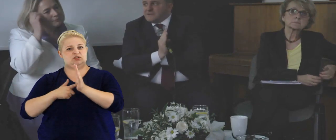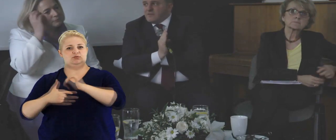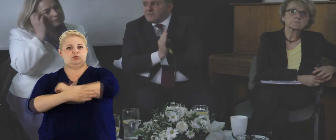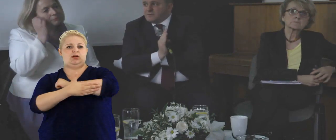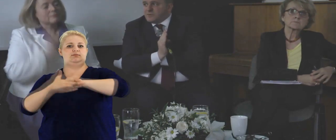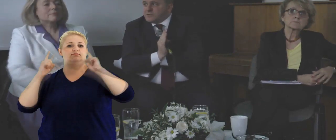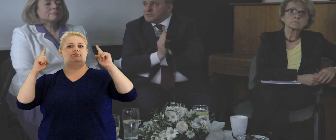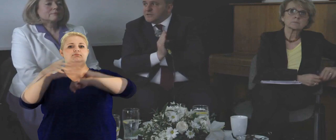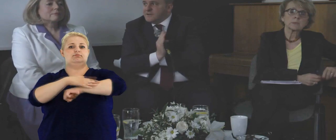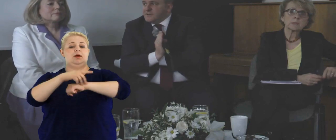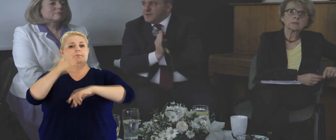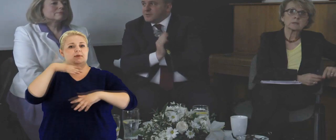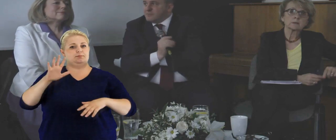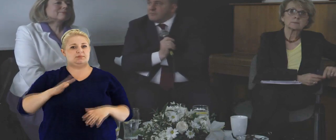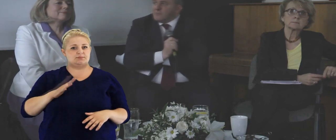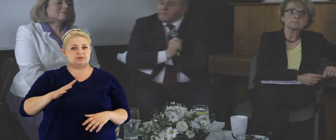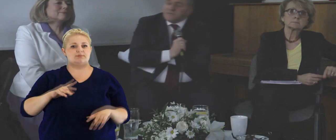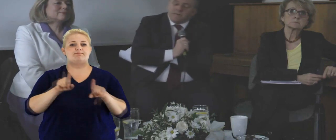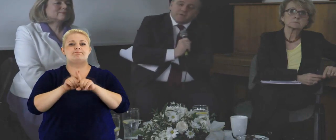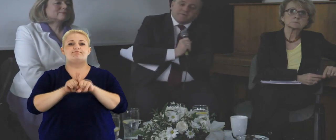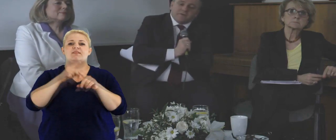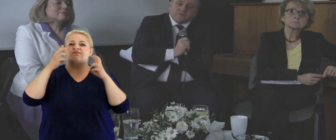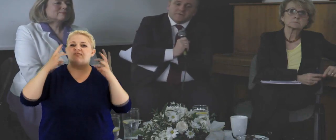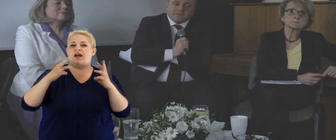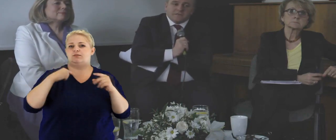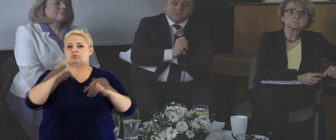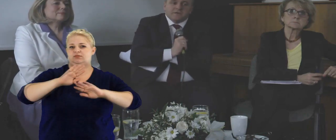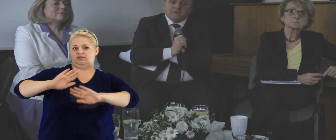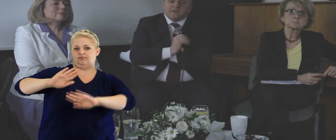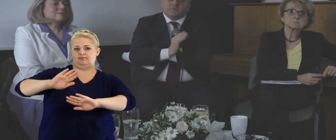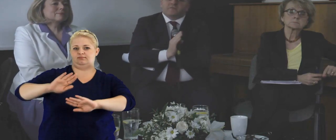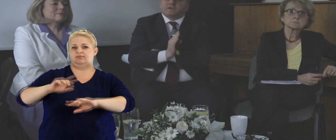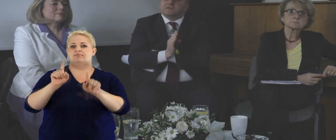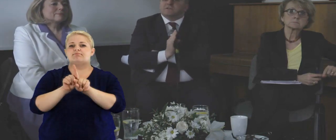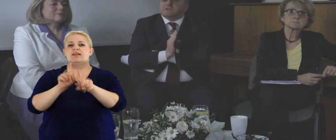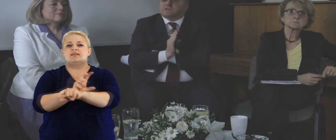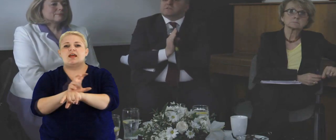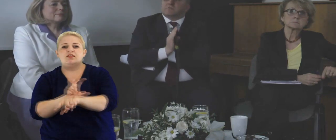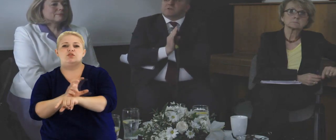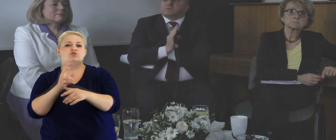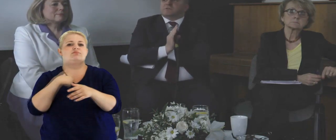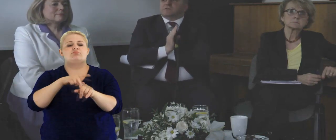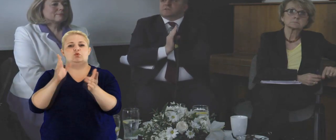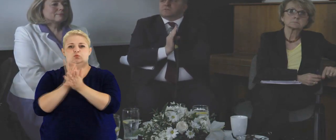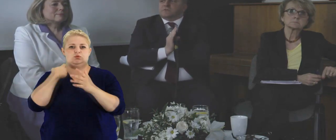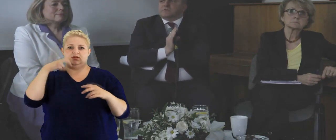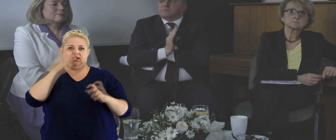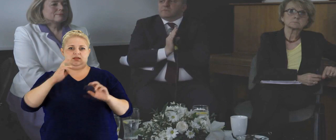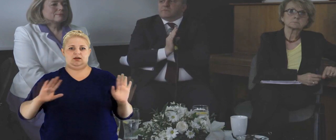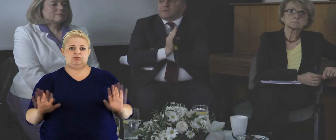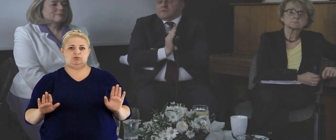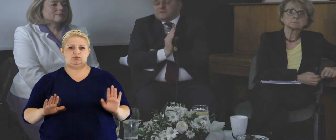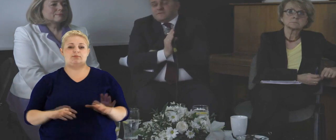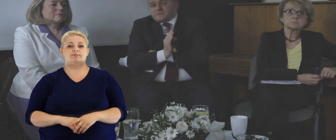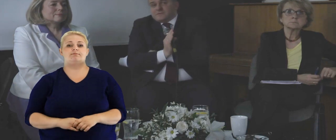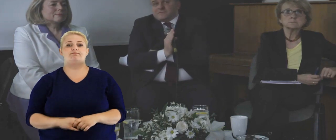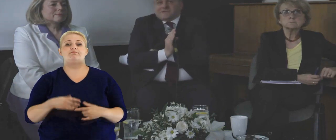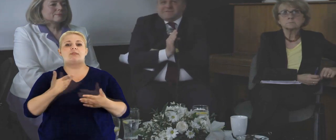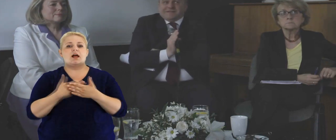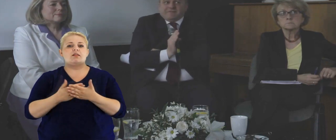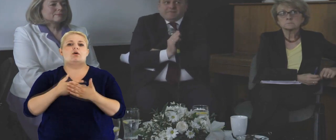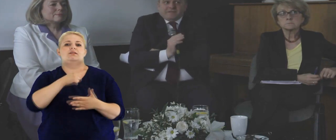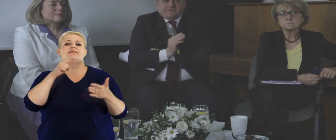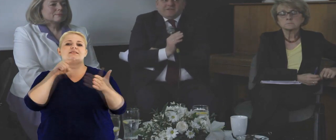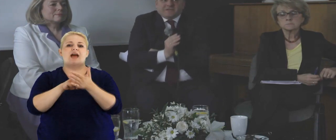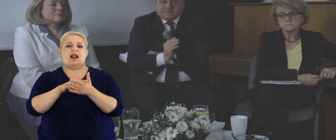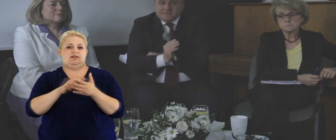ale jest szalenie zachowawcze podejście, o którym powiedziała pani Wanda Nowicka, że jak techniczne rzeczy, to my nas już nie interesują, no tylko, że w związku z tym